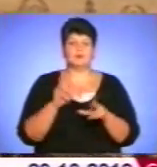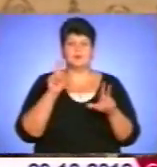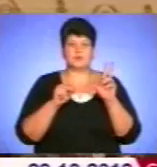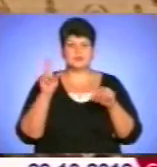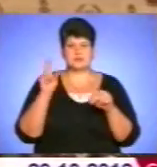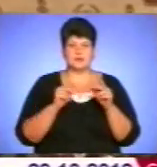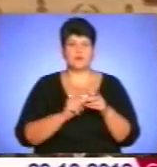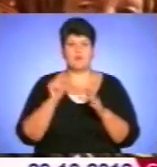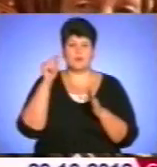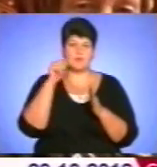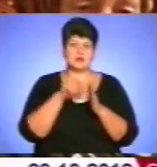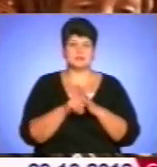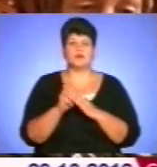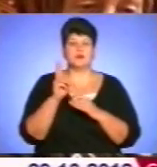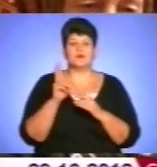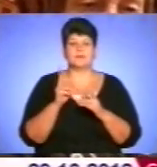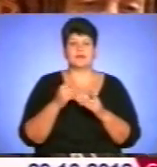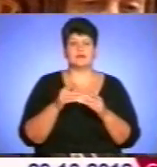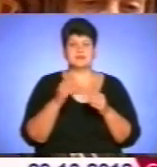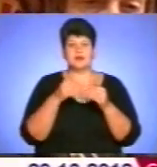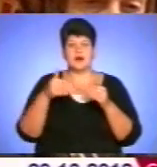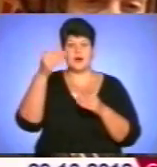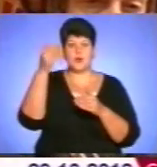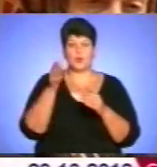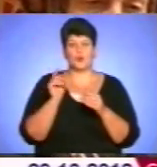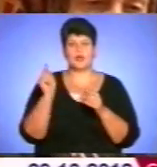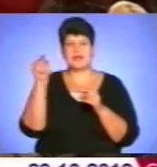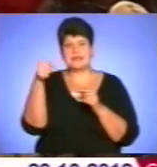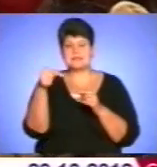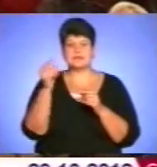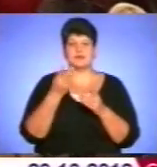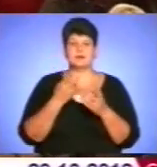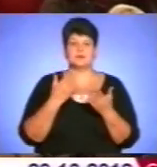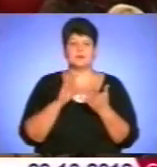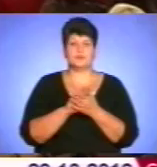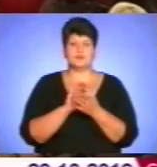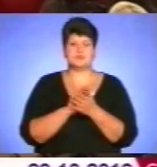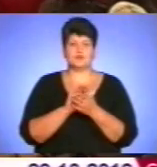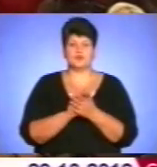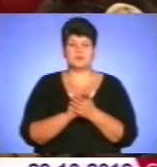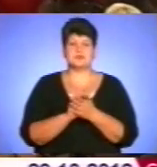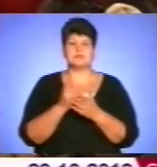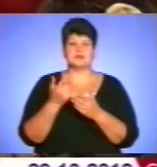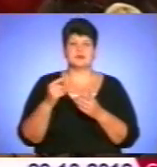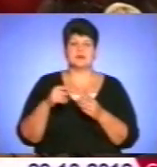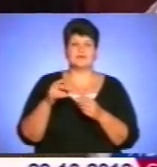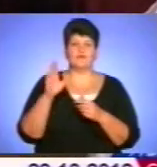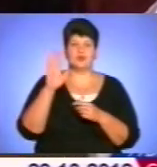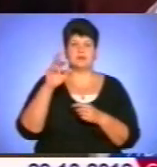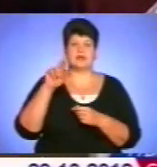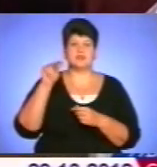поспілкуватися із народним артистом України, виконавецем ролі турецького вольможи селі Хаги Володимиру М'ячмінським.